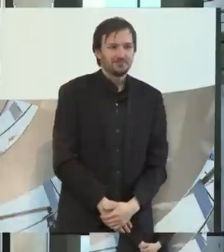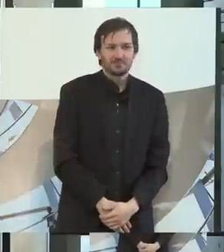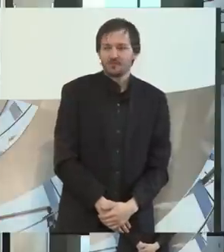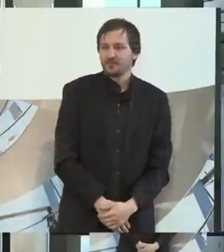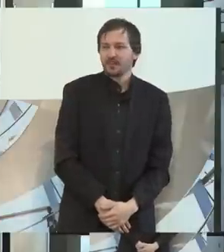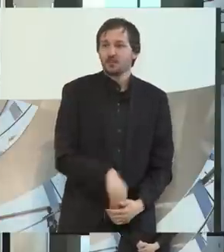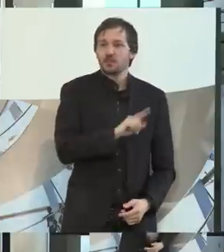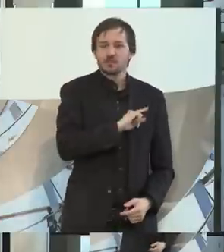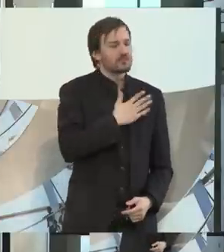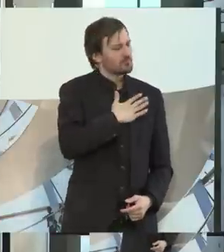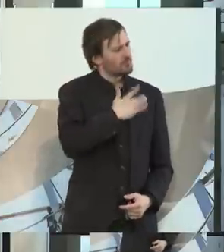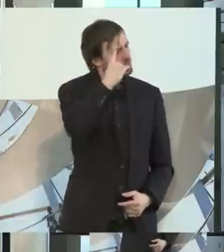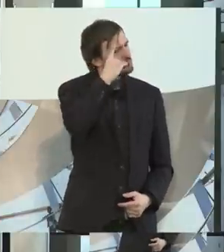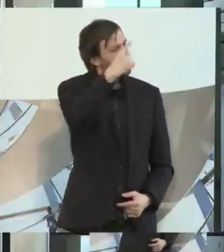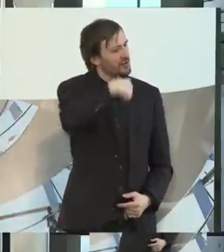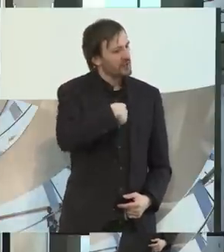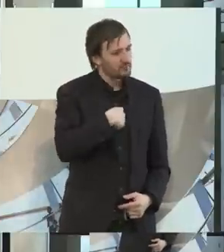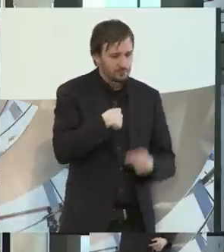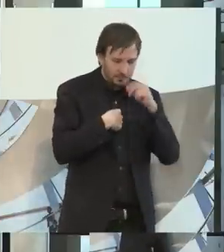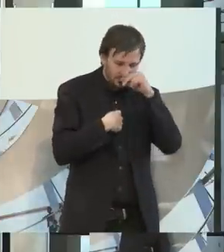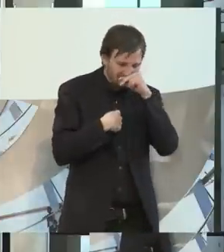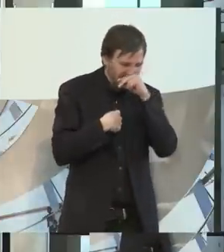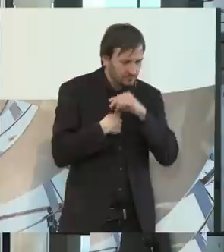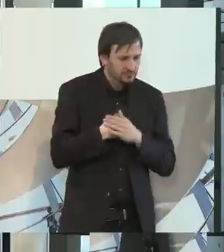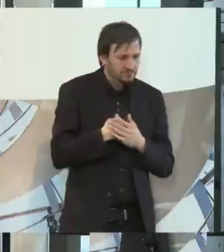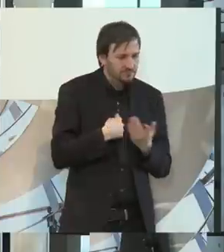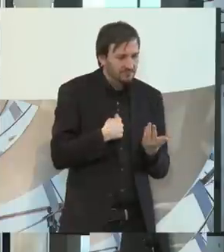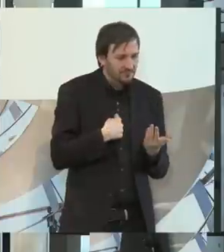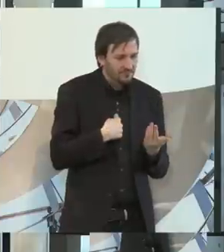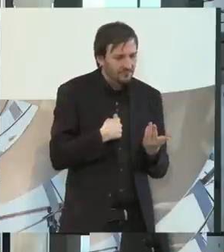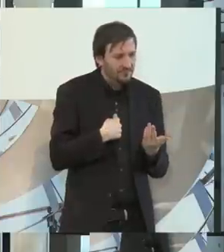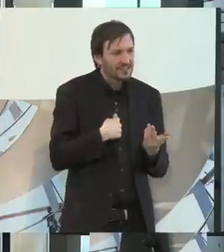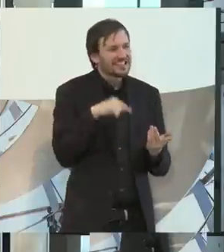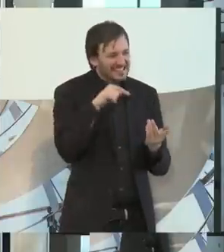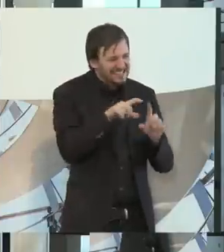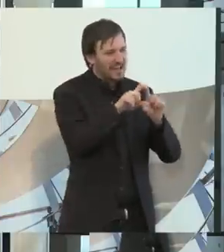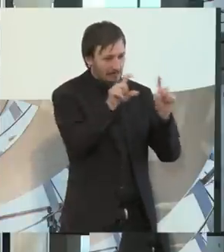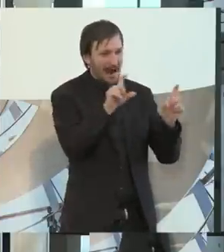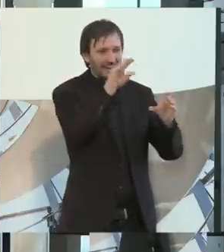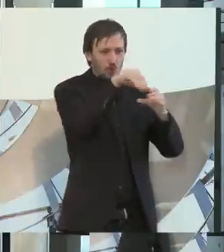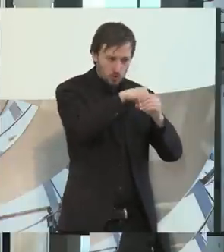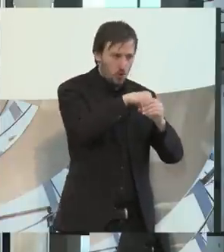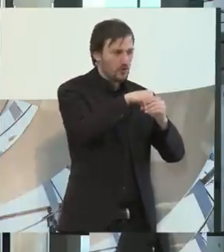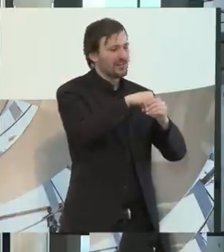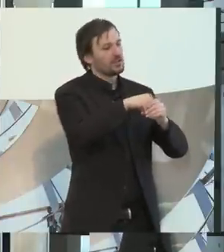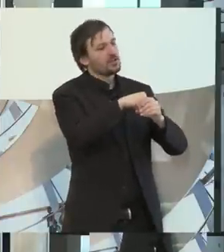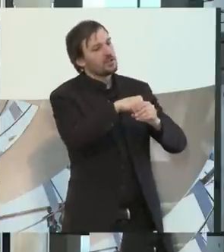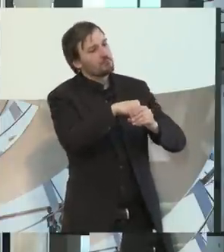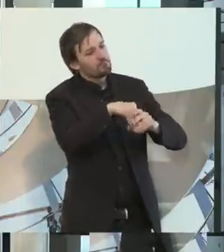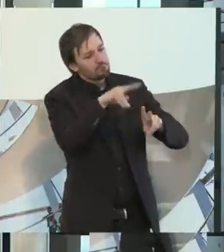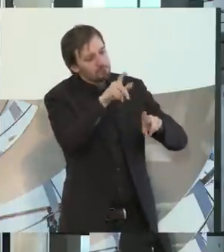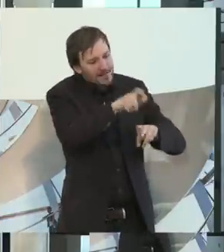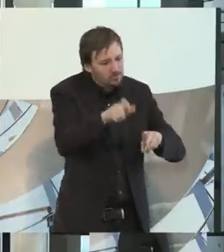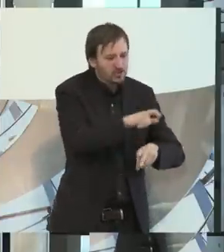ich denke, darauf sollte, trotz der Vierschichtigkeit der Behinderung, wie sie